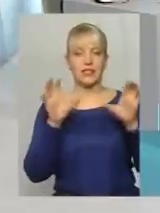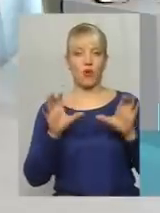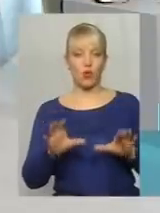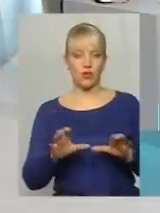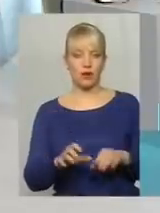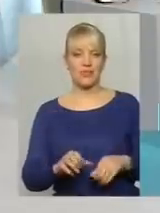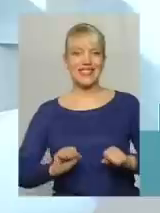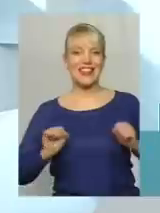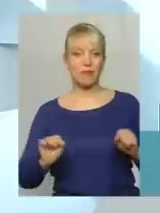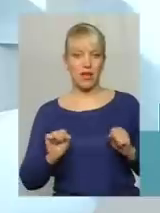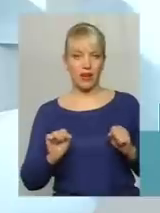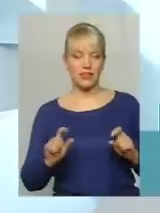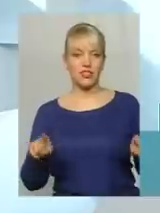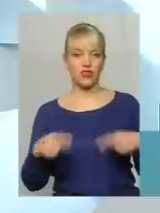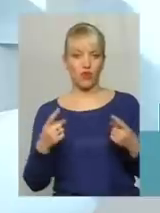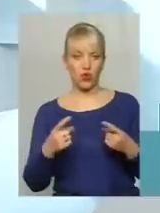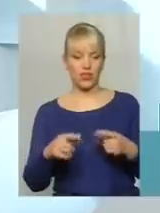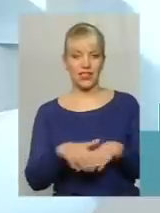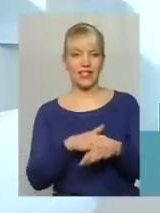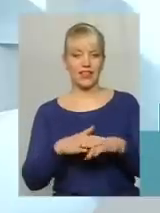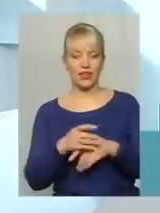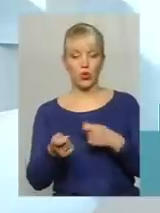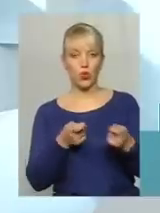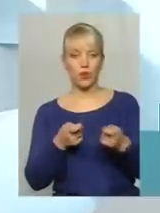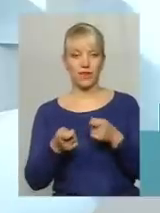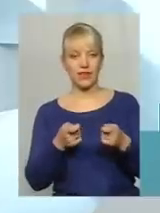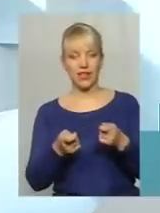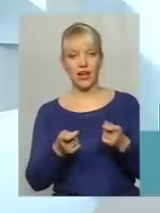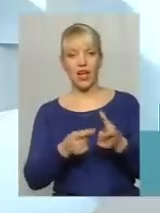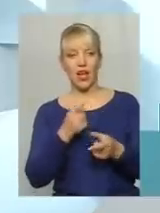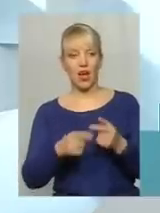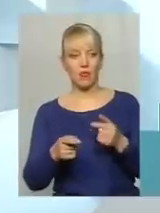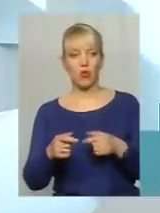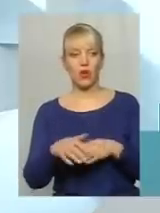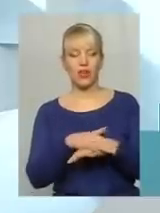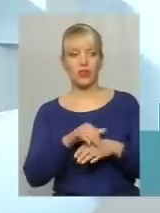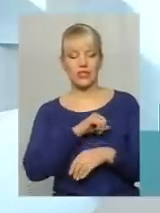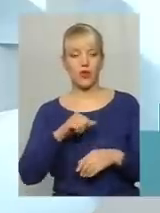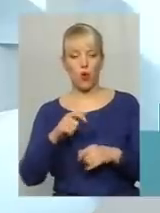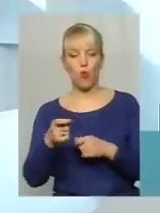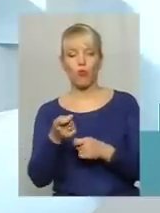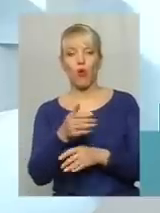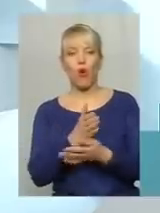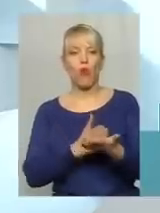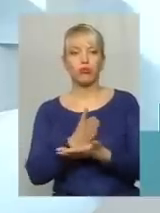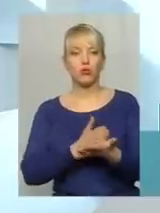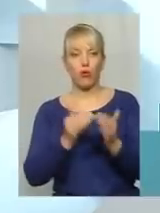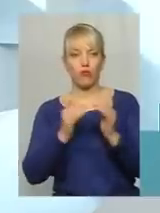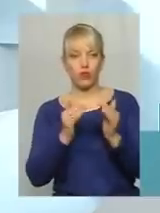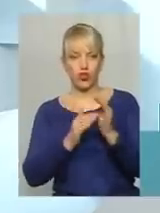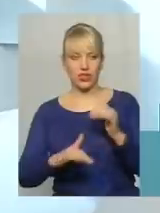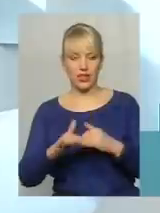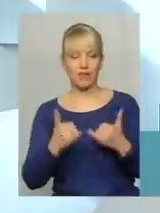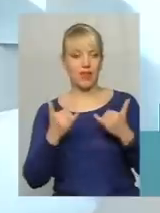намагається створити ринок управителя або ринок в обслуговуванні житла. Його наразі немає.